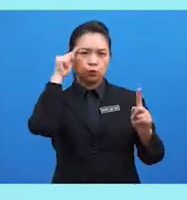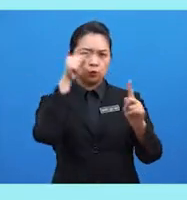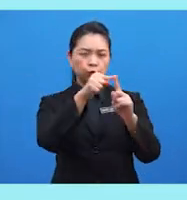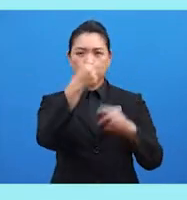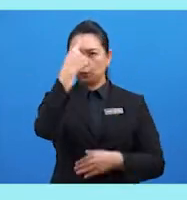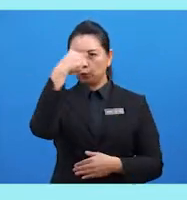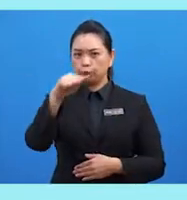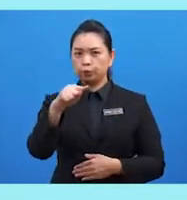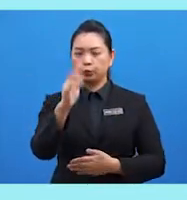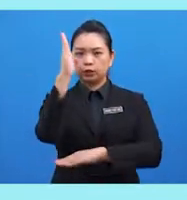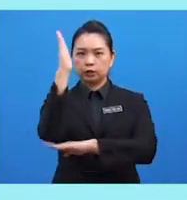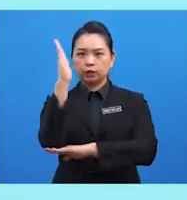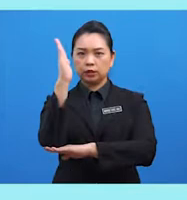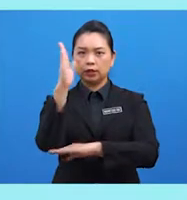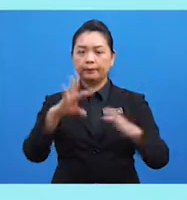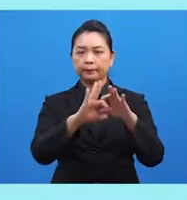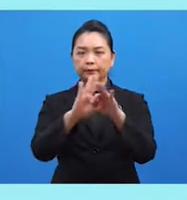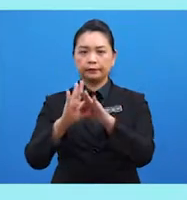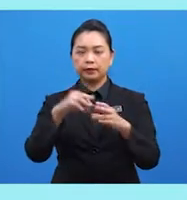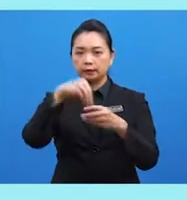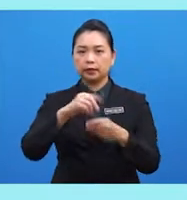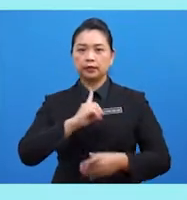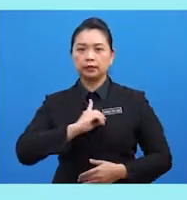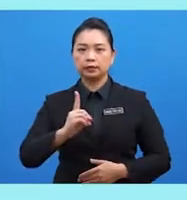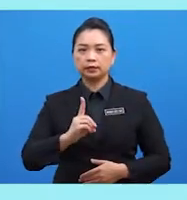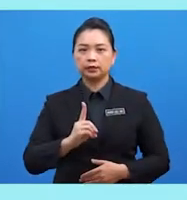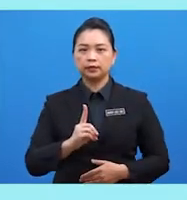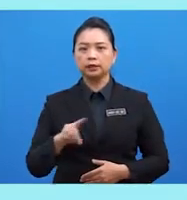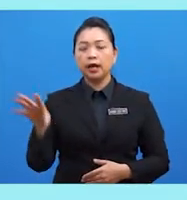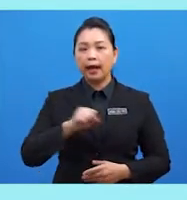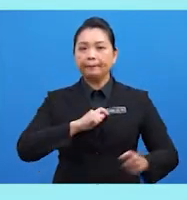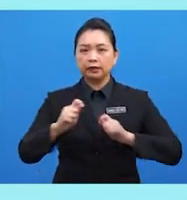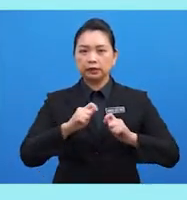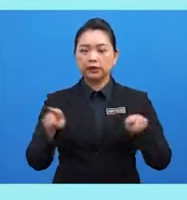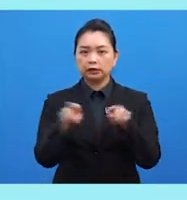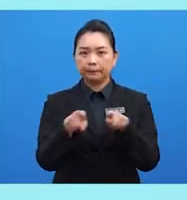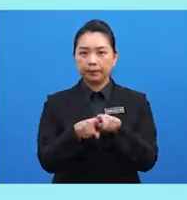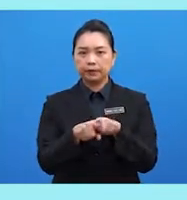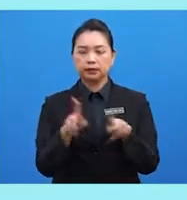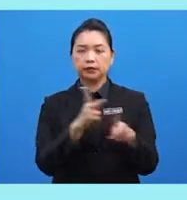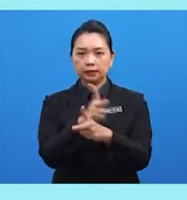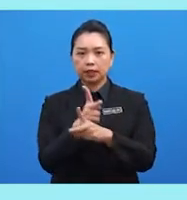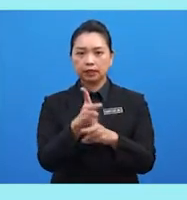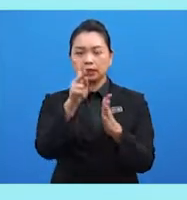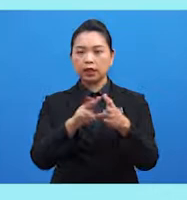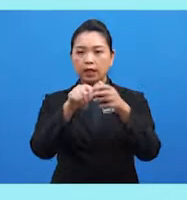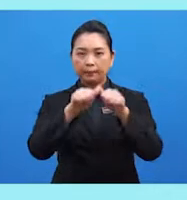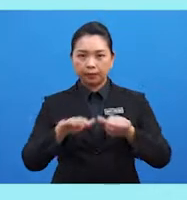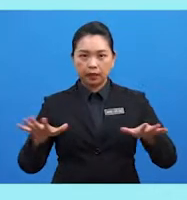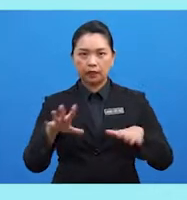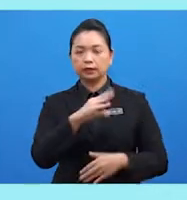untuk menegakkan perpaduan dalam Islam mengambil tindakan bersama menjaga